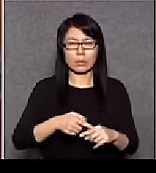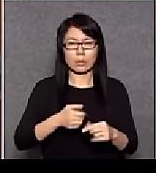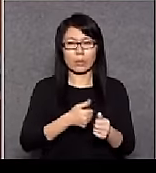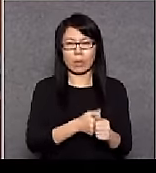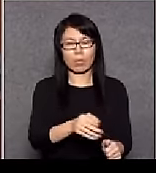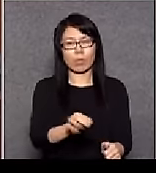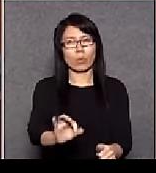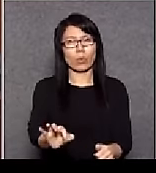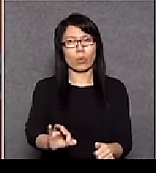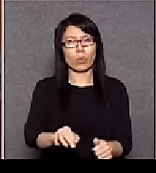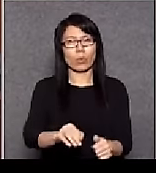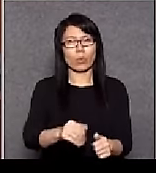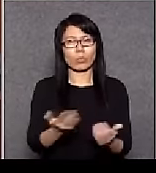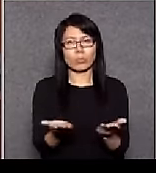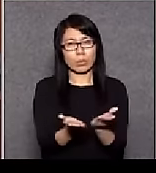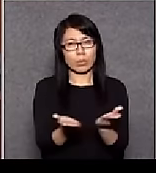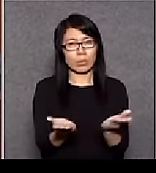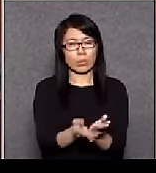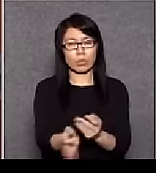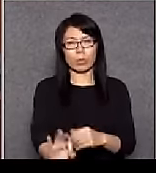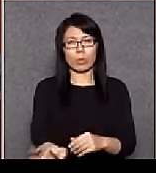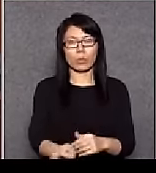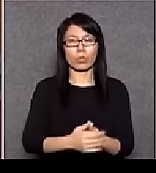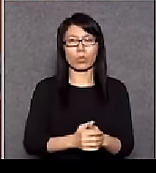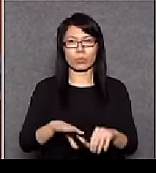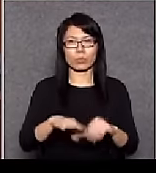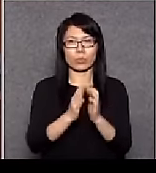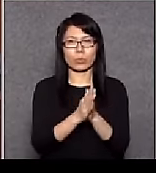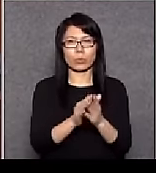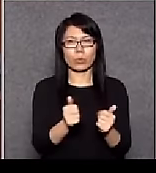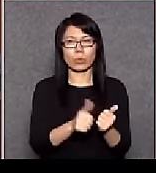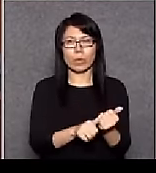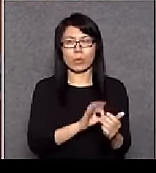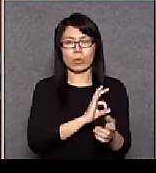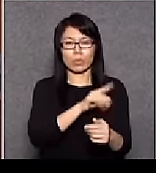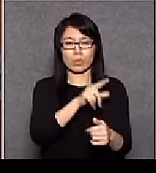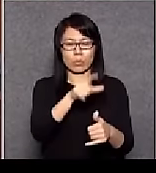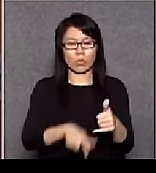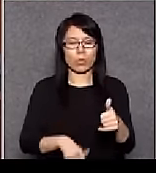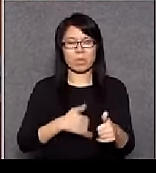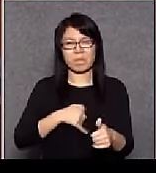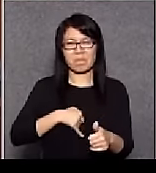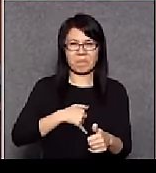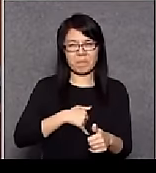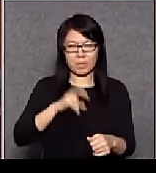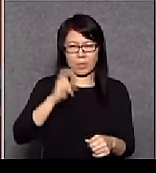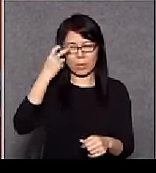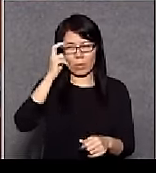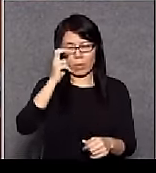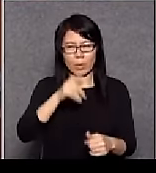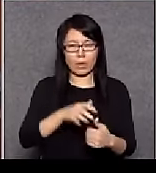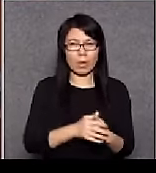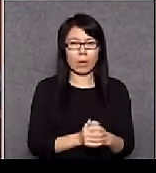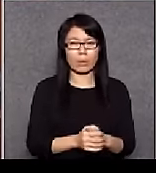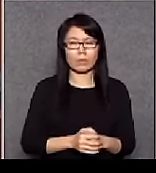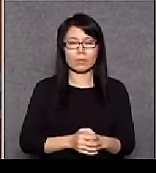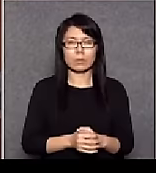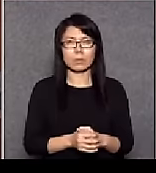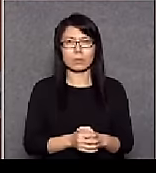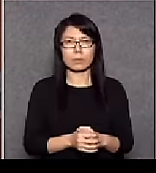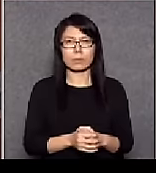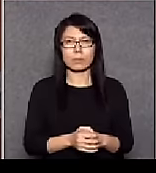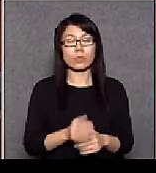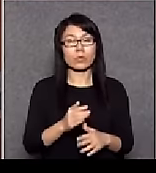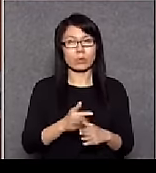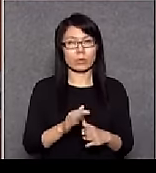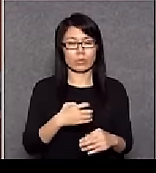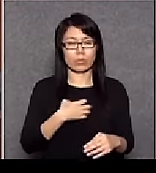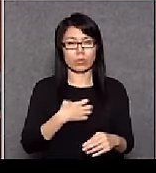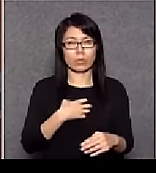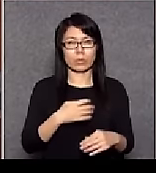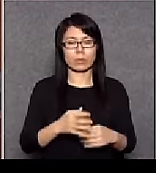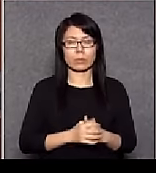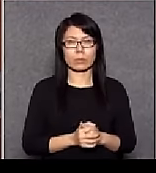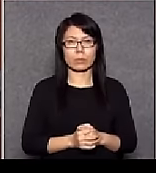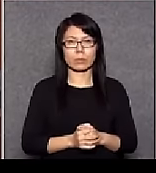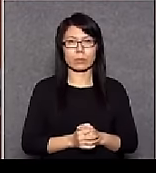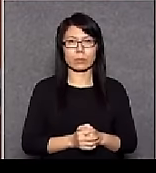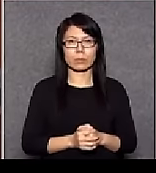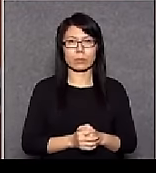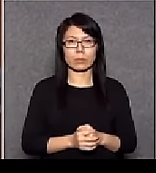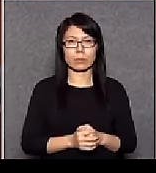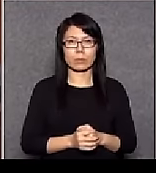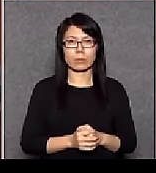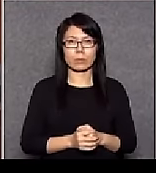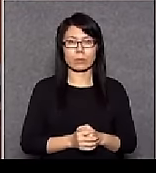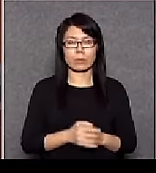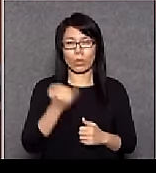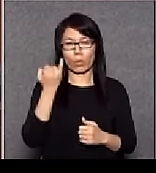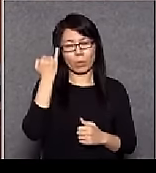事實的行政的完全靠他個人的猜測去猜測的所以我們都覺得不